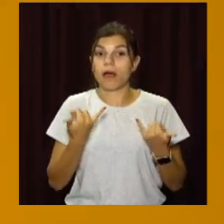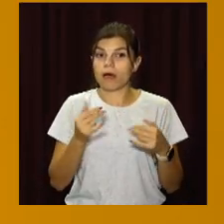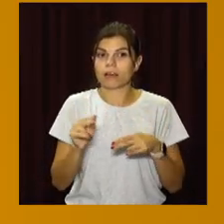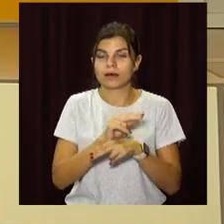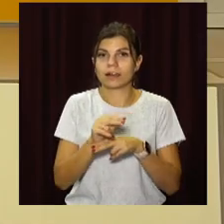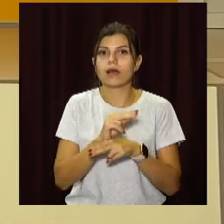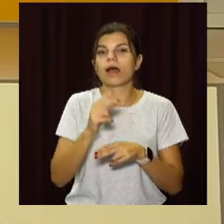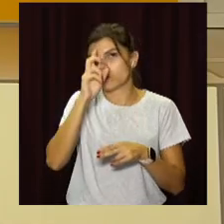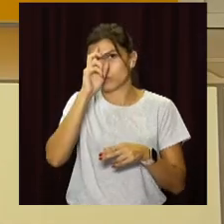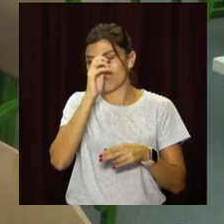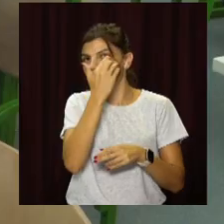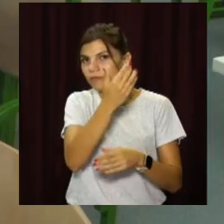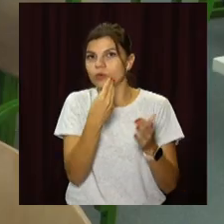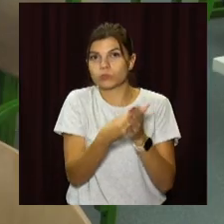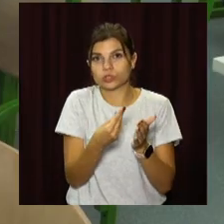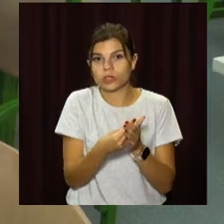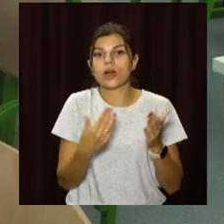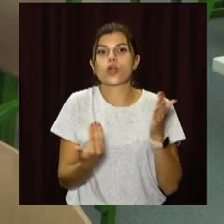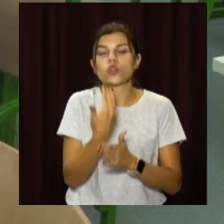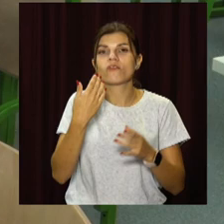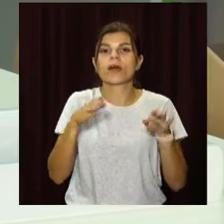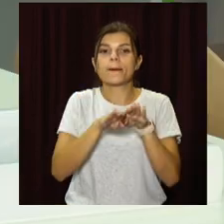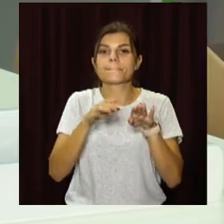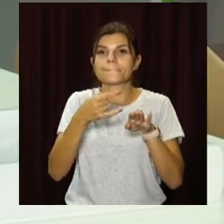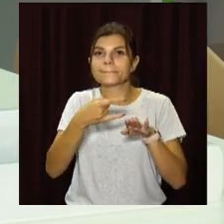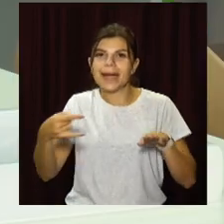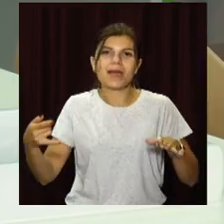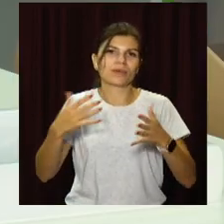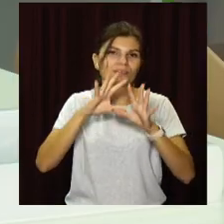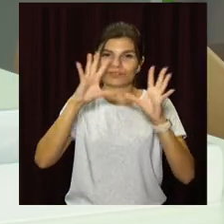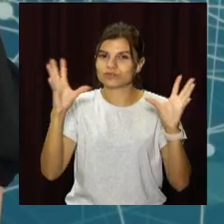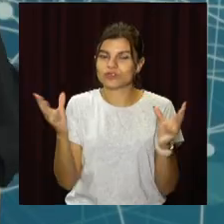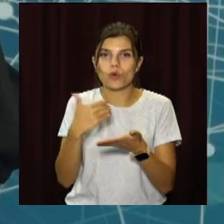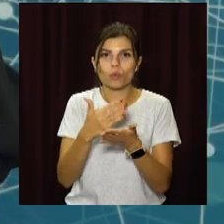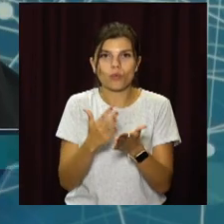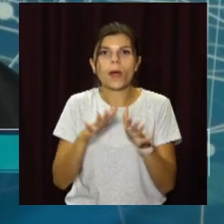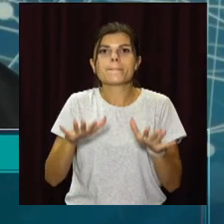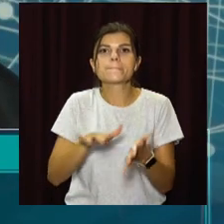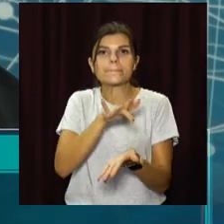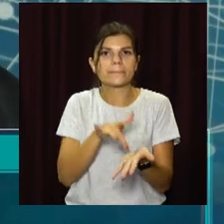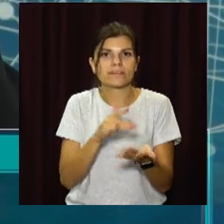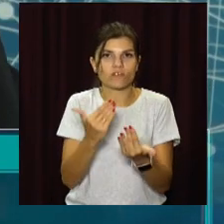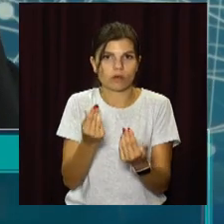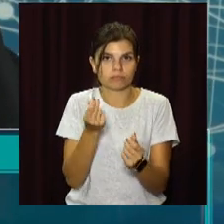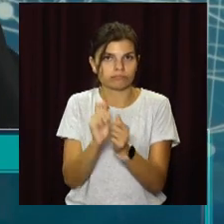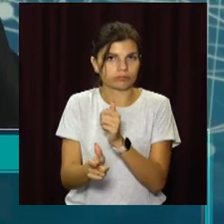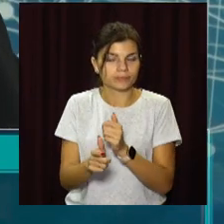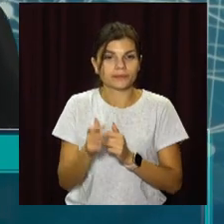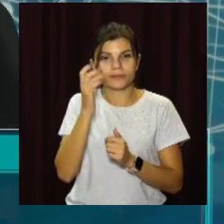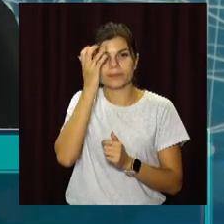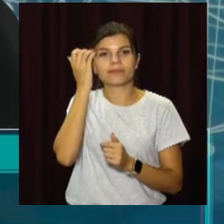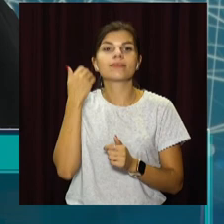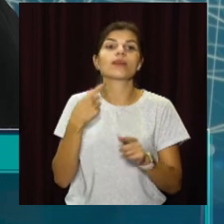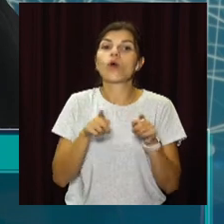за рахунок державного бюджету. Нові меблі та мультимедійне обладнання придбало місто. Кабінети хімії у нас, як такого,